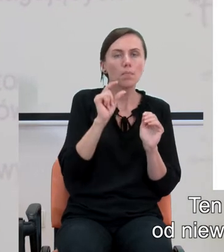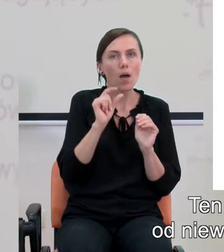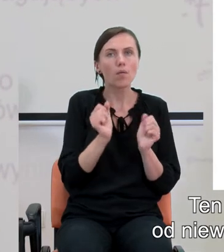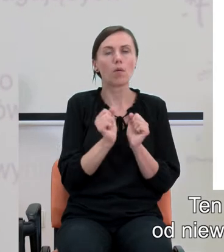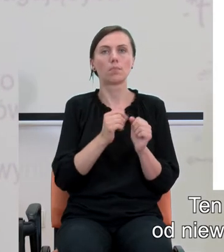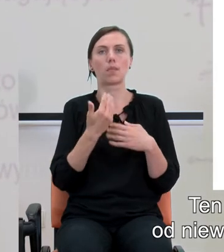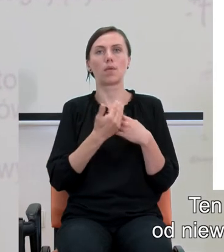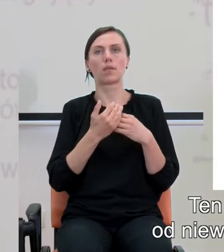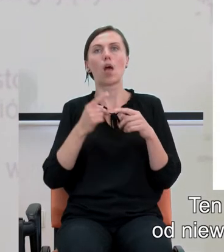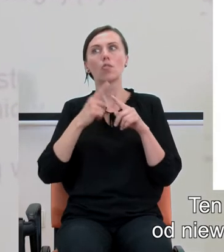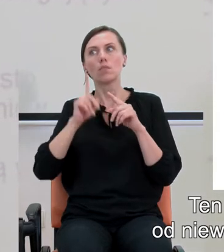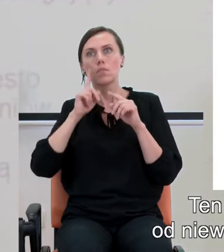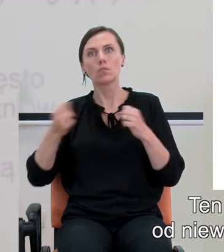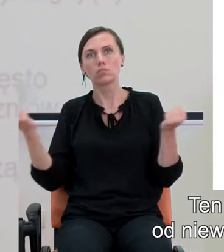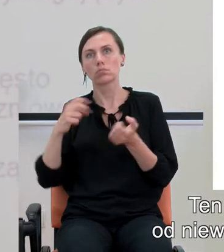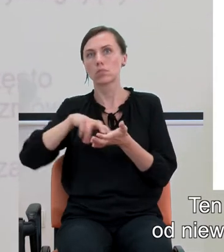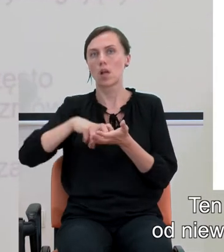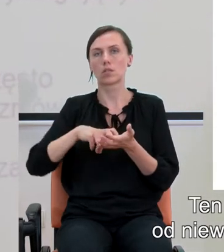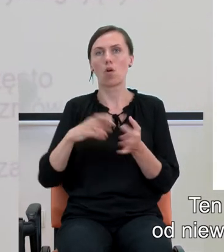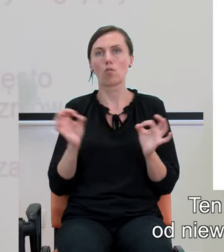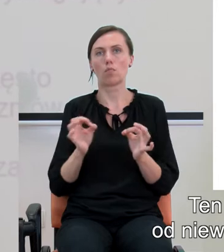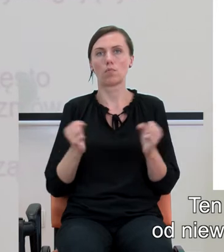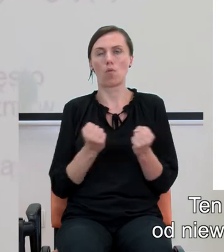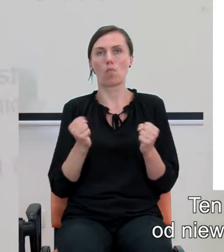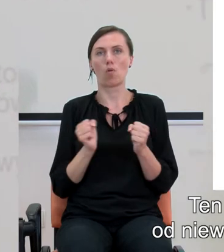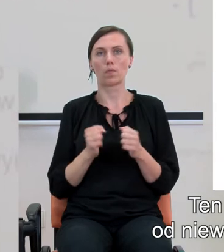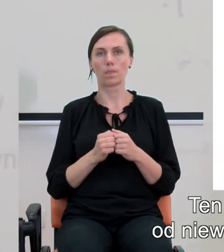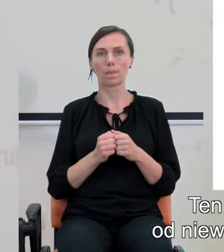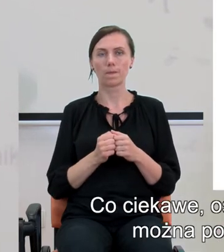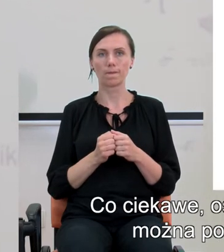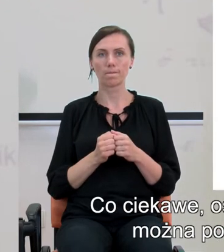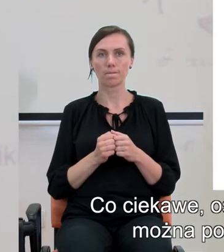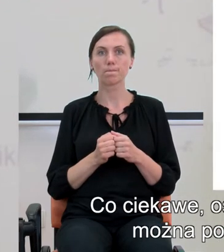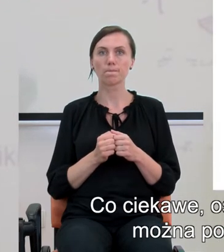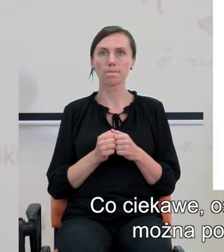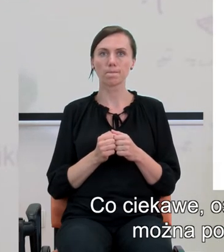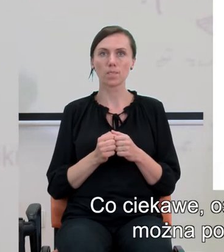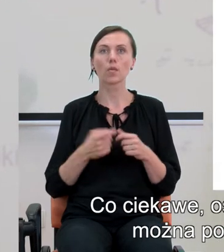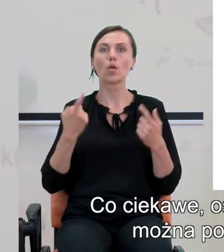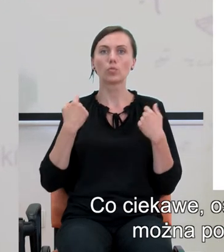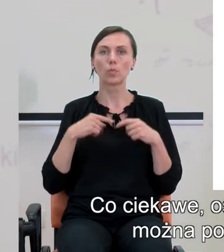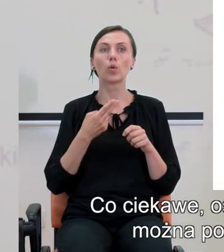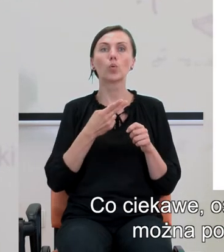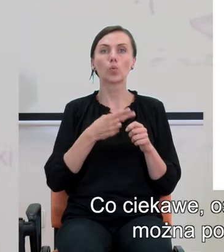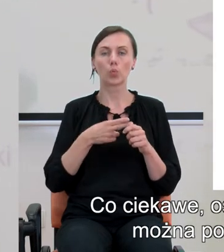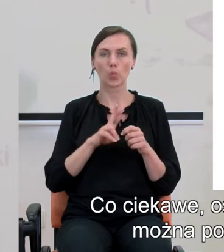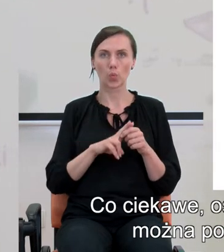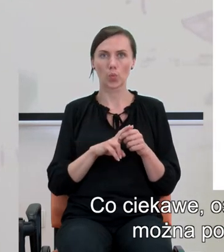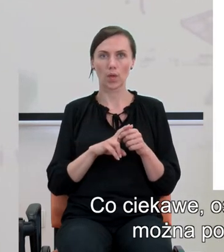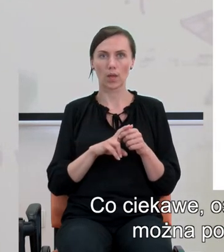naprawdę czegoś strasznego. Co ciekawe, osobom, które